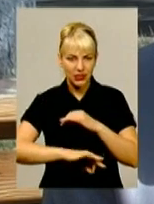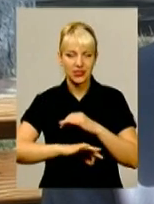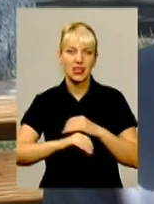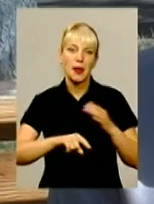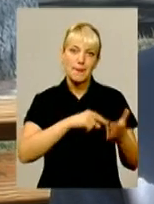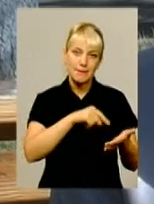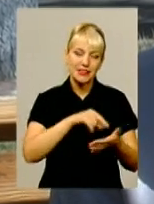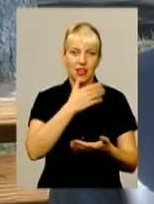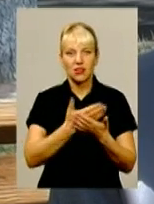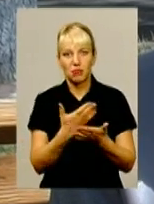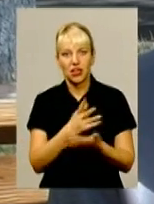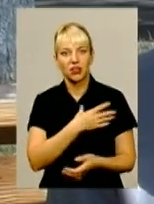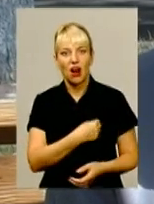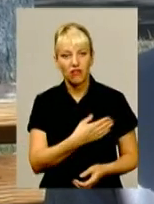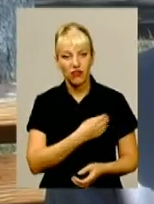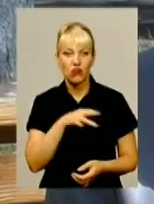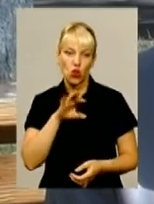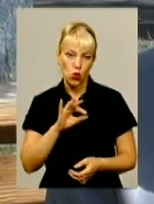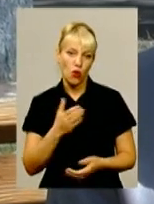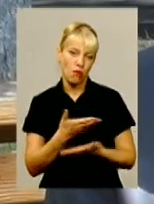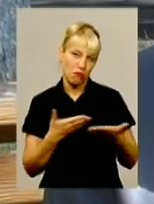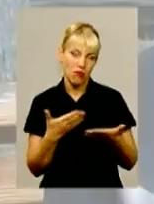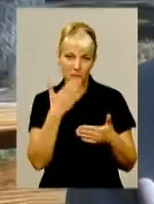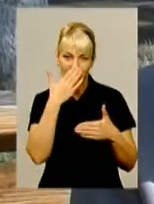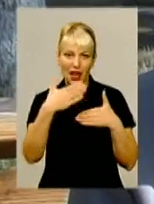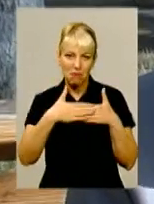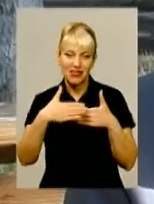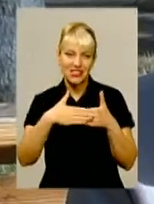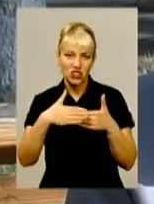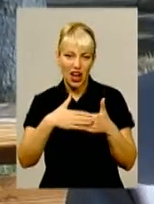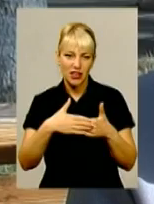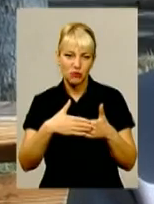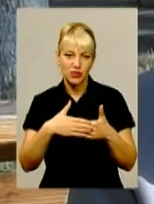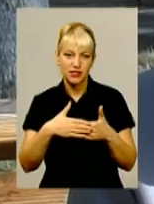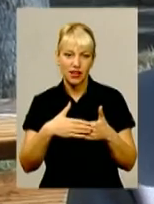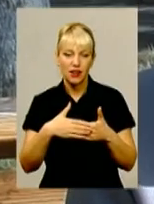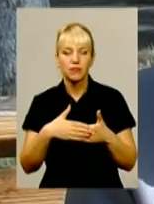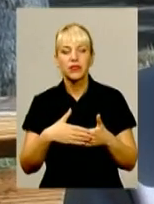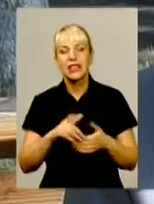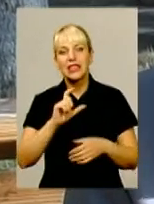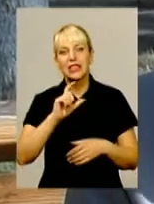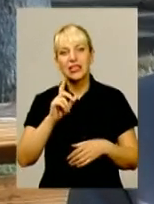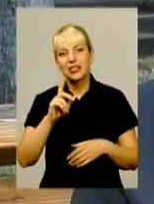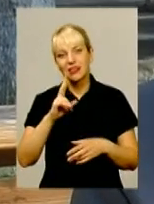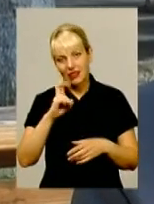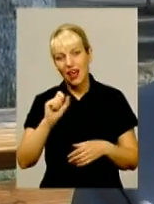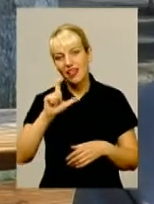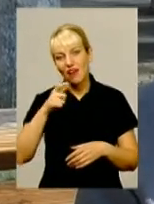міста, там, Львів, то ми наближаємося до західноєвропейських, ну,